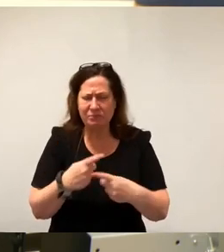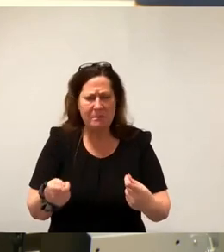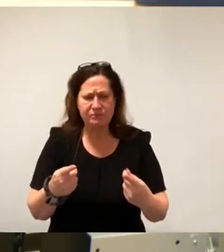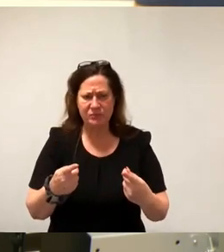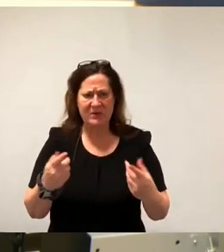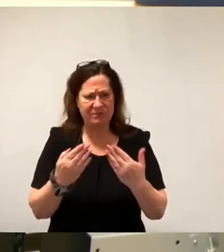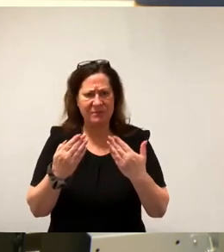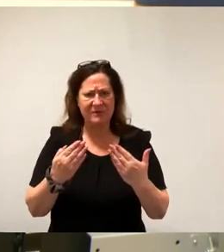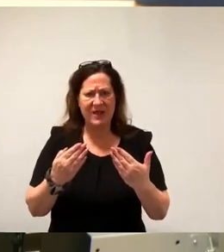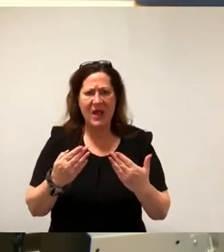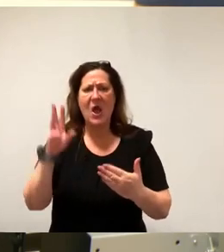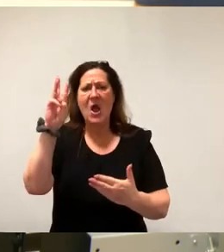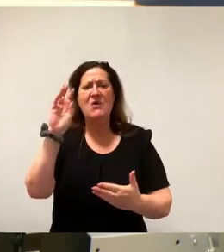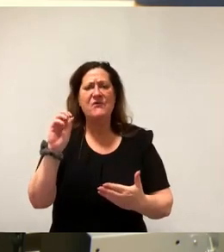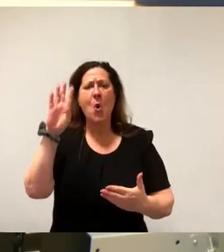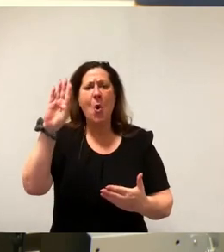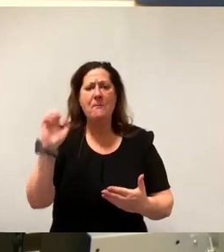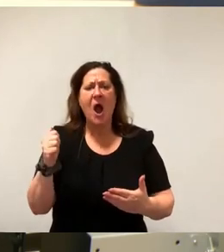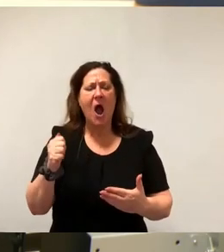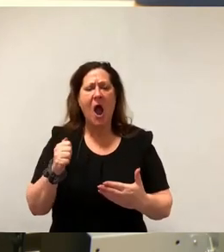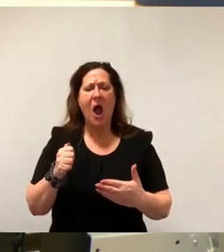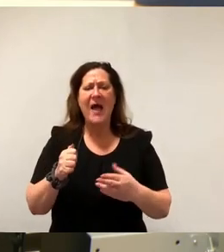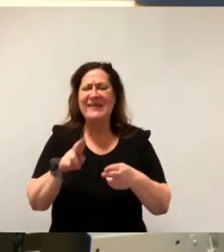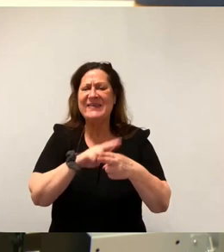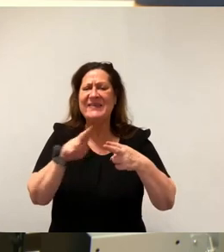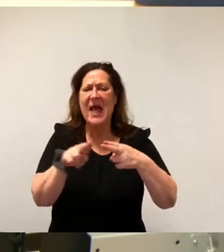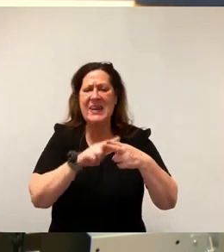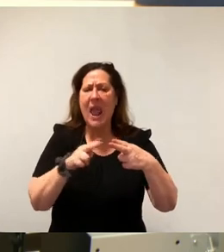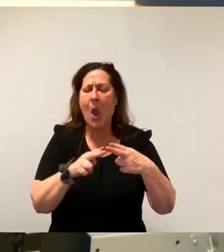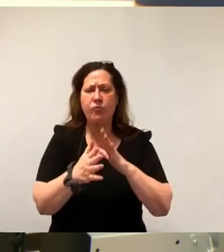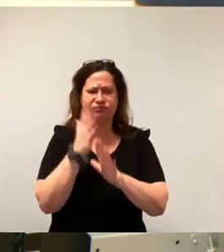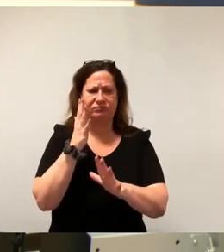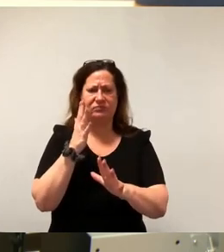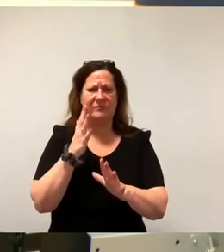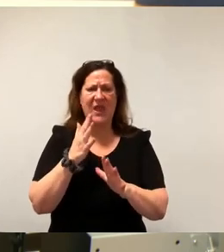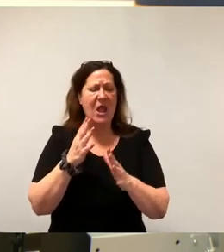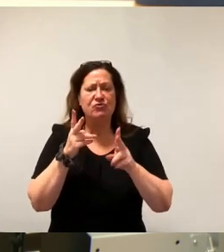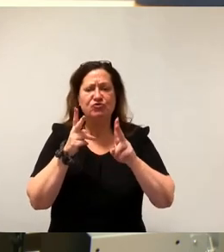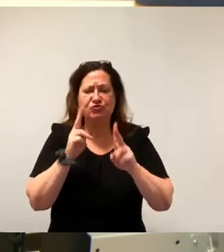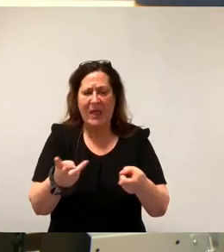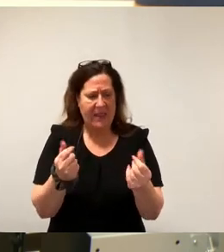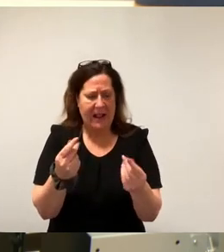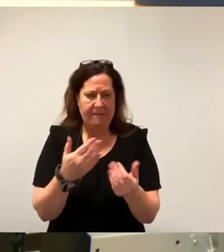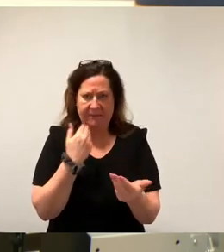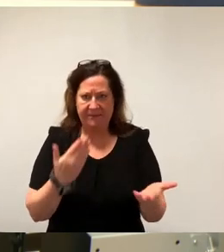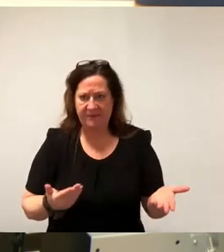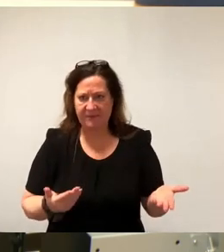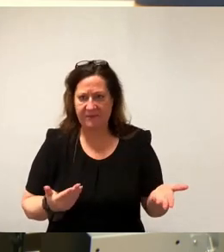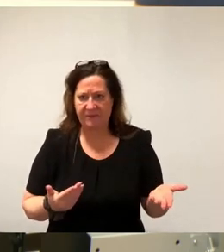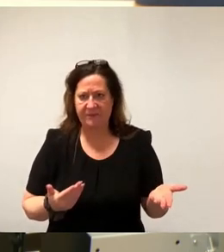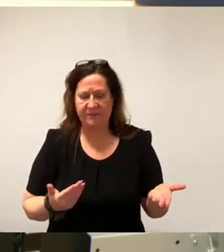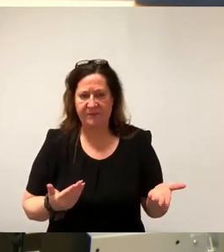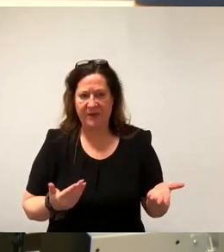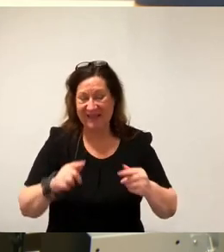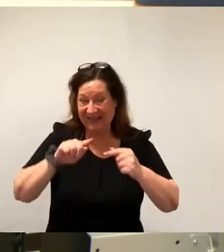Die WOBA hatte einen Sanierungsstaub, der aus städtischen Mitteln gar nicht zu leisten war. Und dann kam